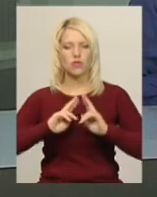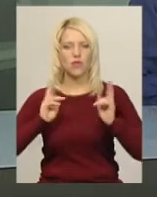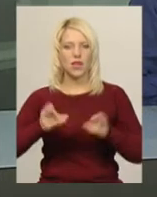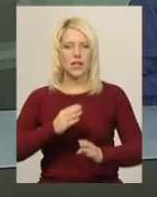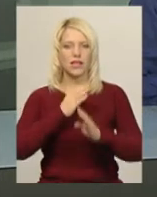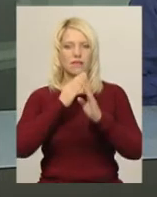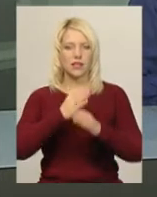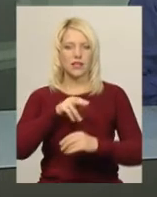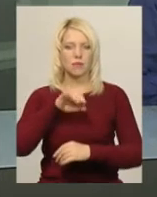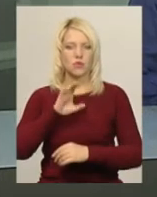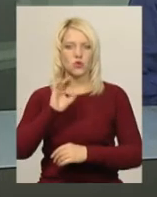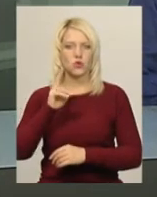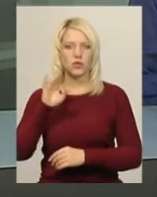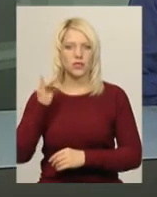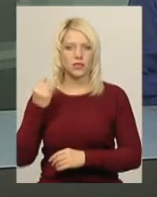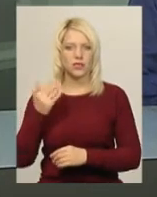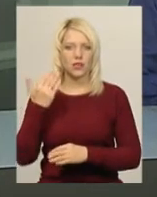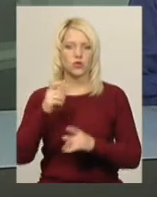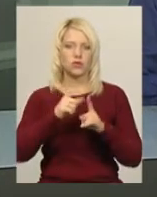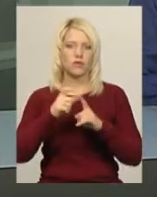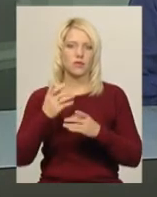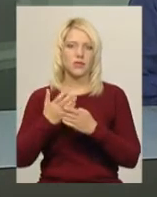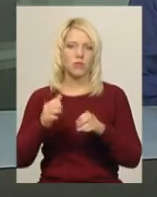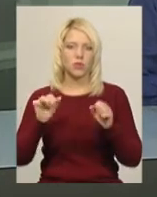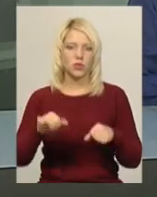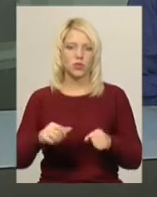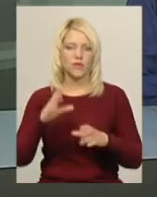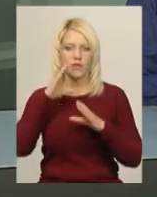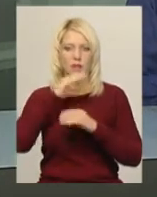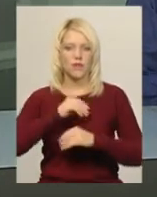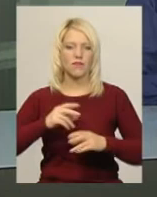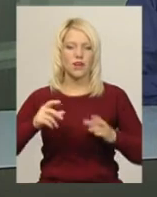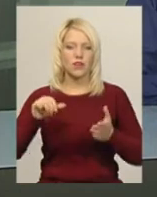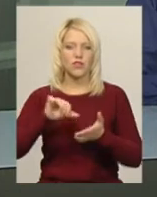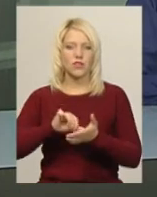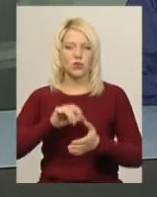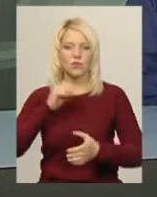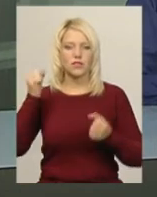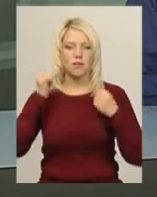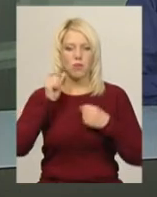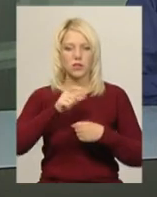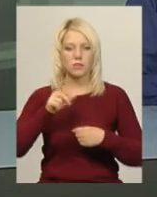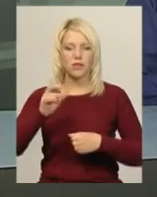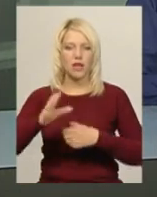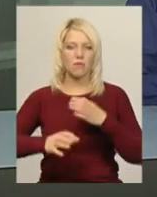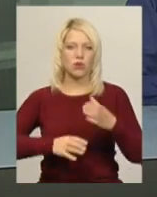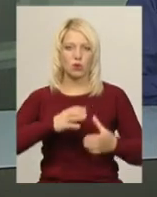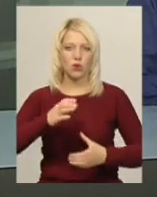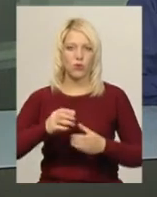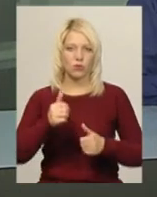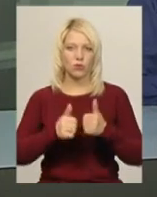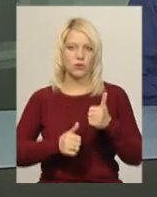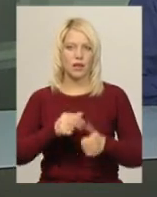-ВТ Сергій Пісоцький. За його словами, це стало можливим завдяки вдалому виступу спортменів на міжнародних змаганнях «Ріга Оупен